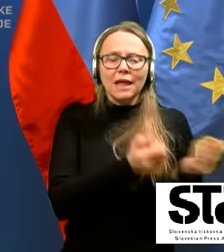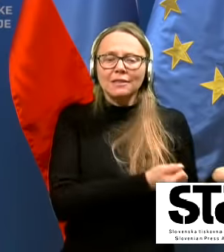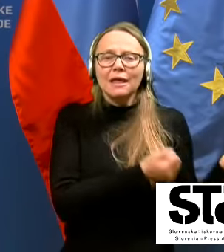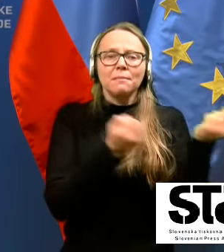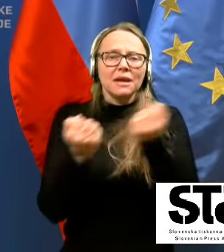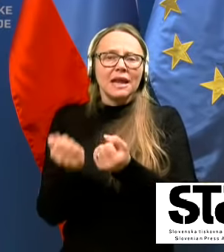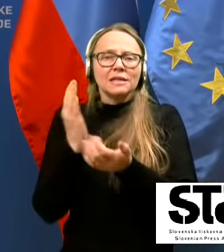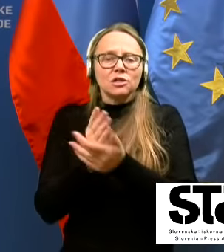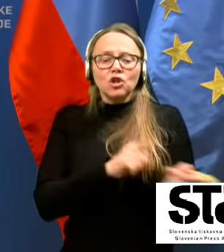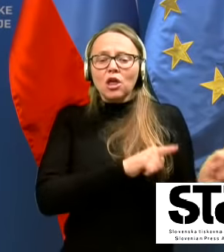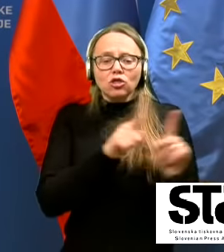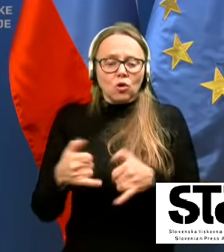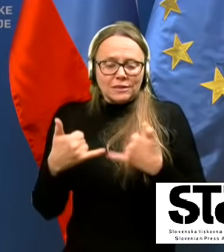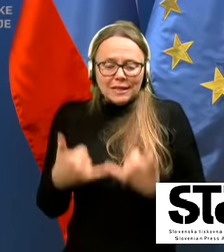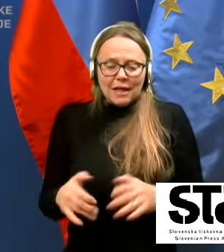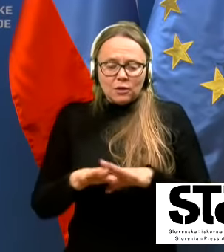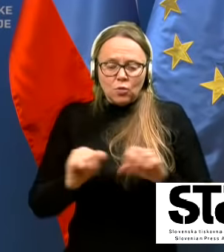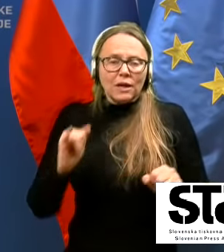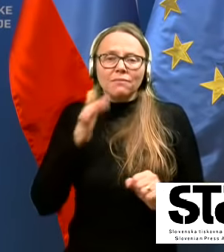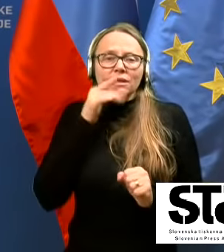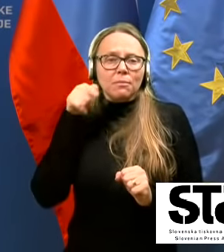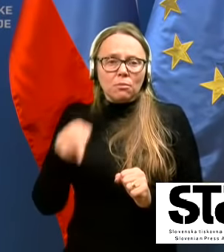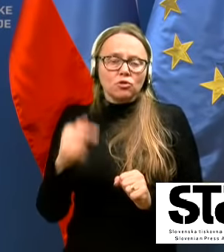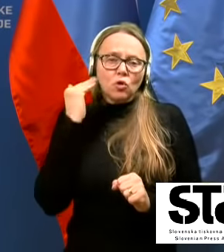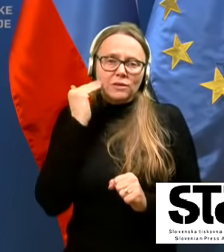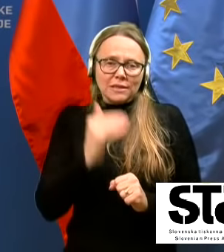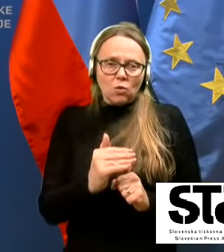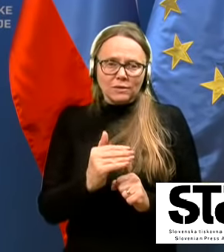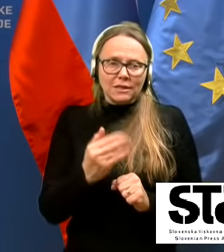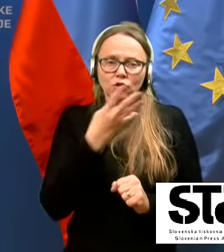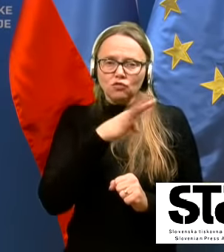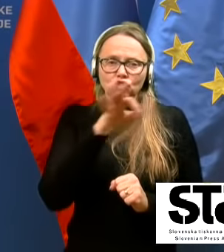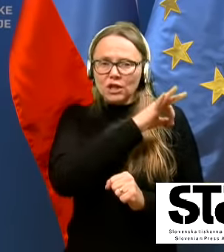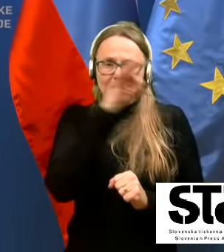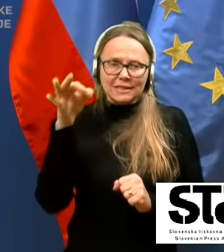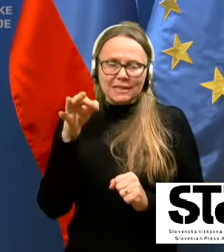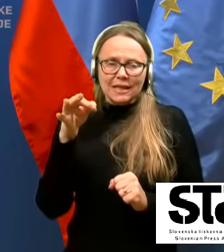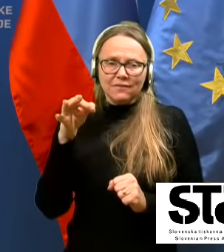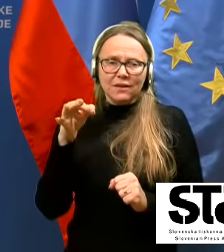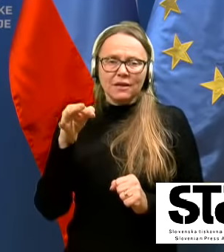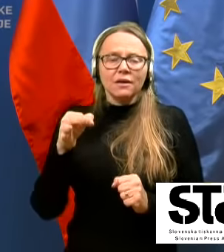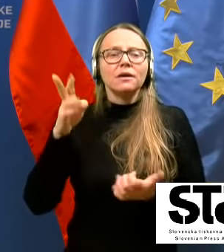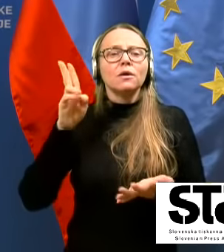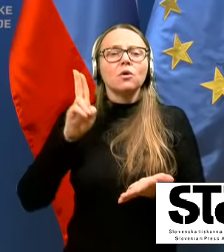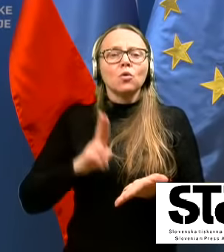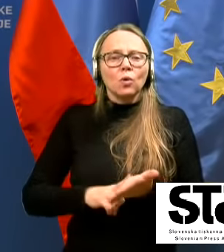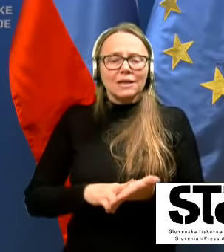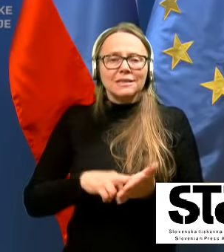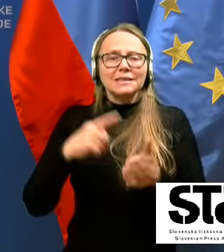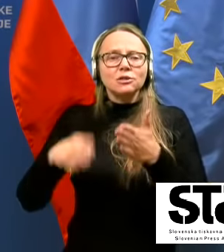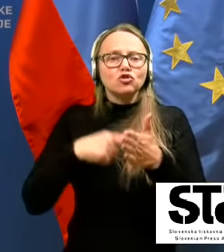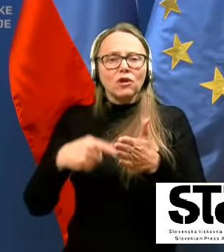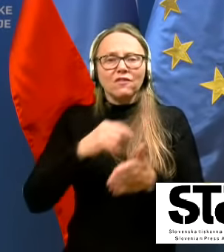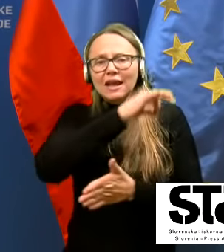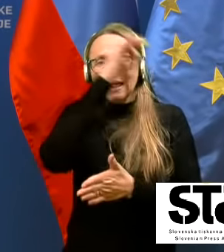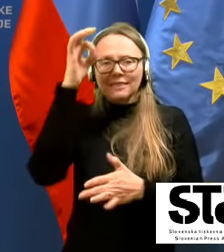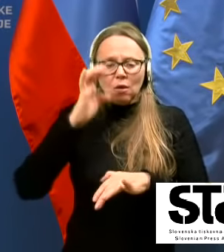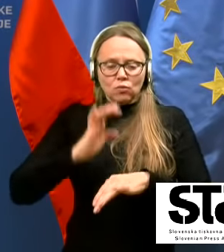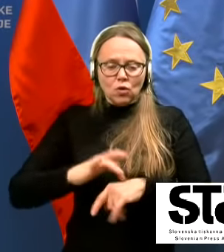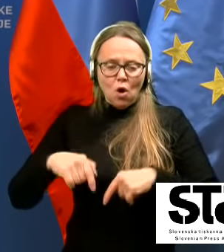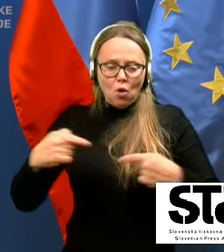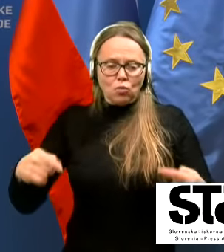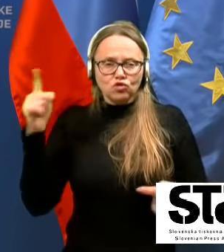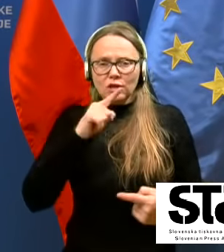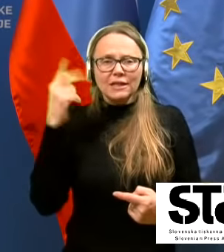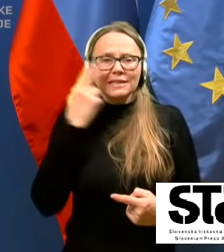dosedani ukrepi, da bomo s to zaustritijo v 14 dnevih v resnici številke dnevno okuženih in